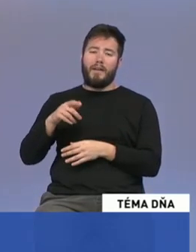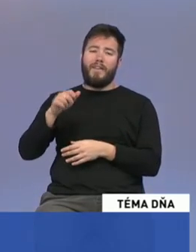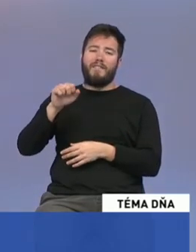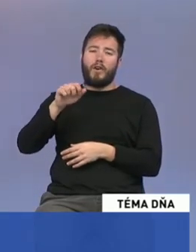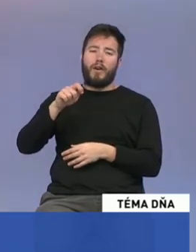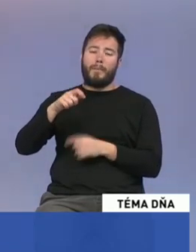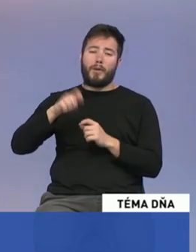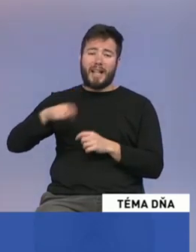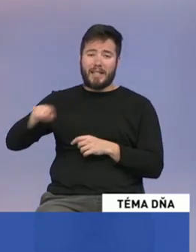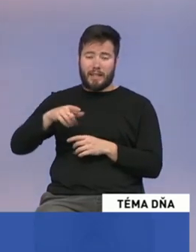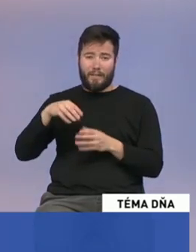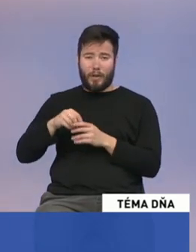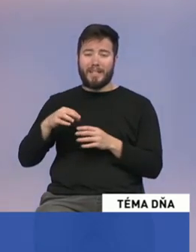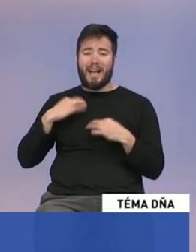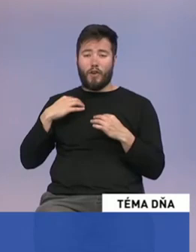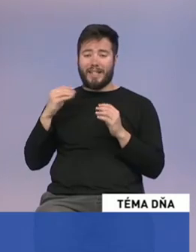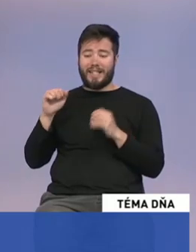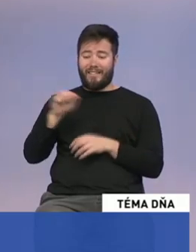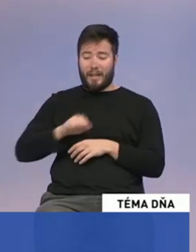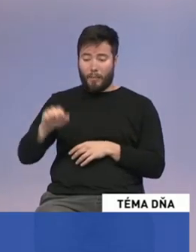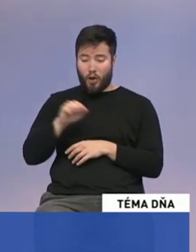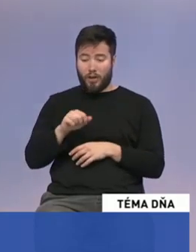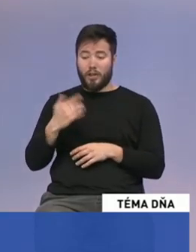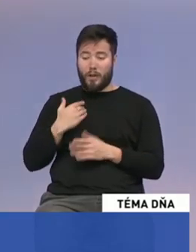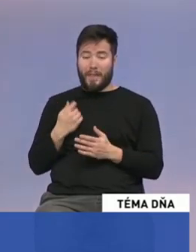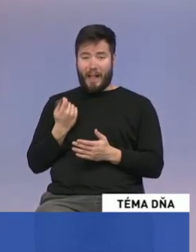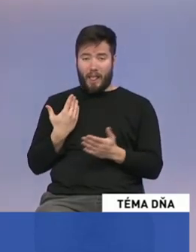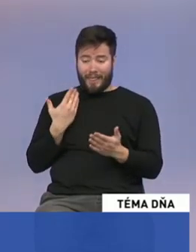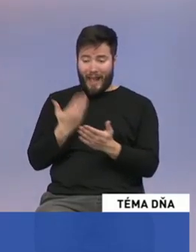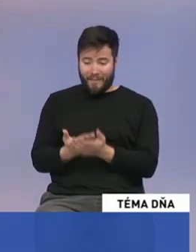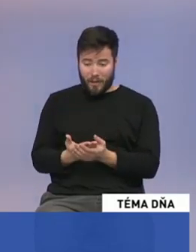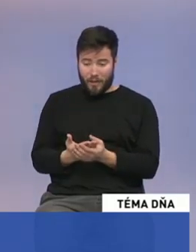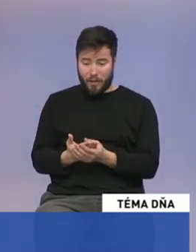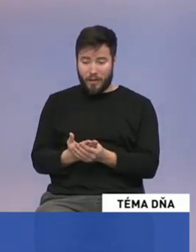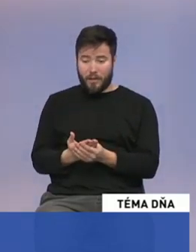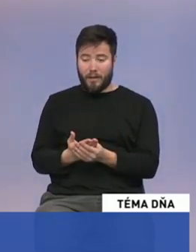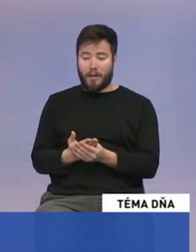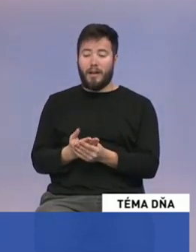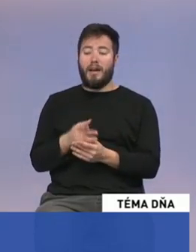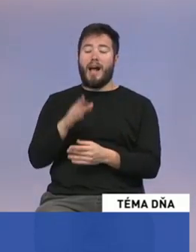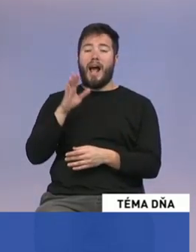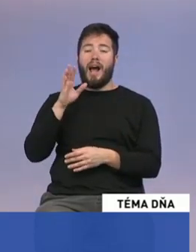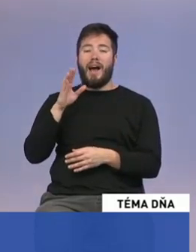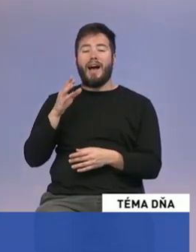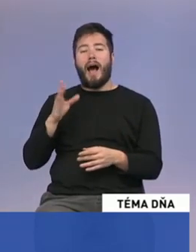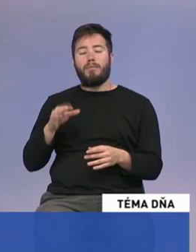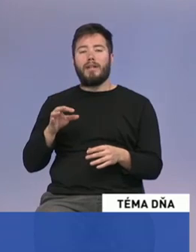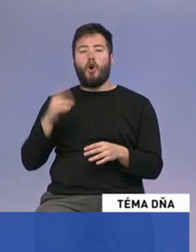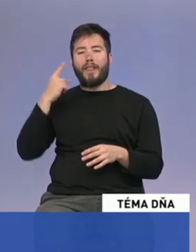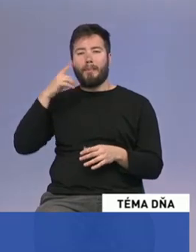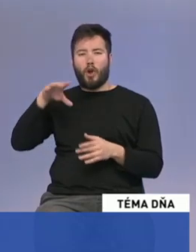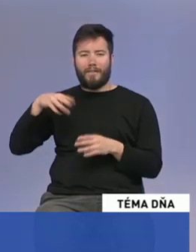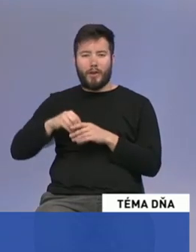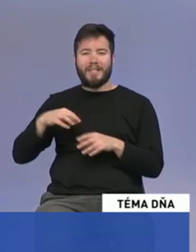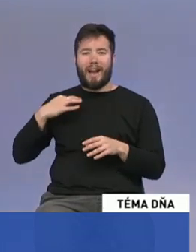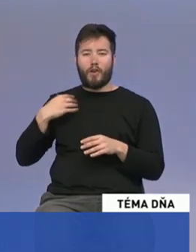v Národnej rade, ktorí hlasovali za môj návrh, aby sa zaviedol odboru praktická sestra, pretože zdravotné školy boli